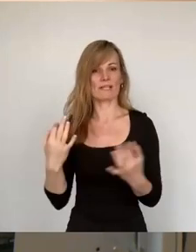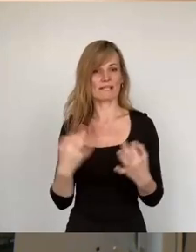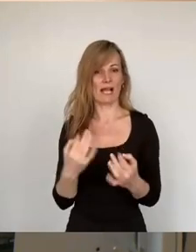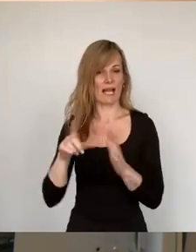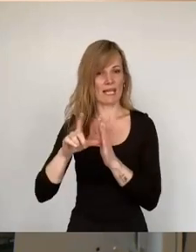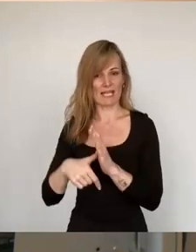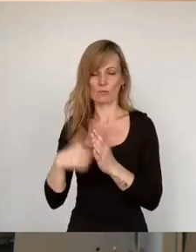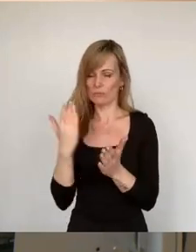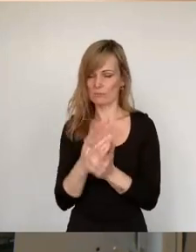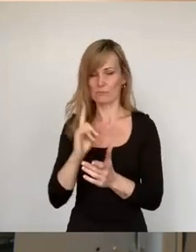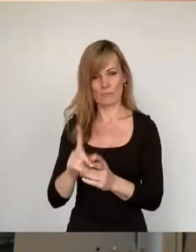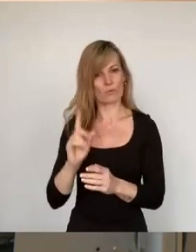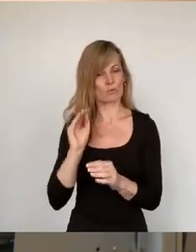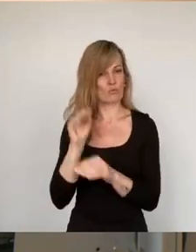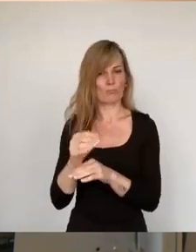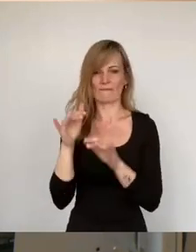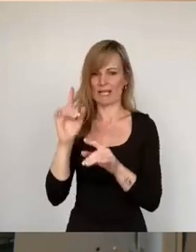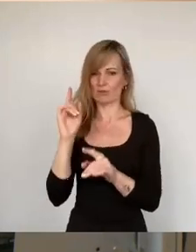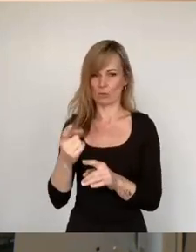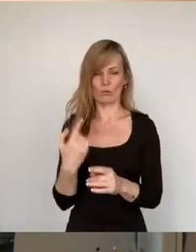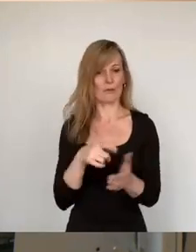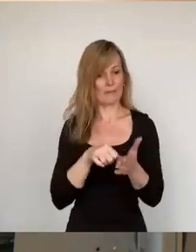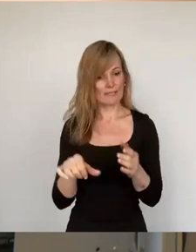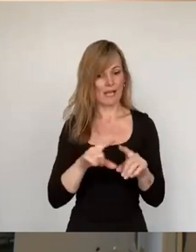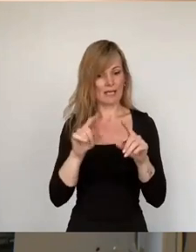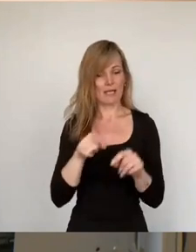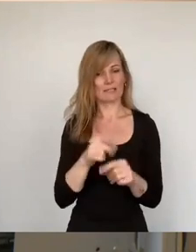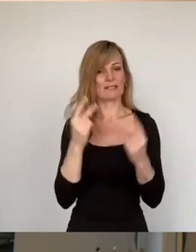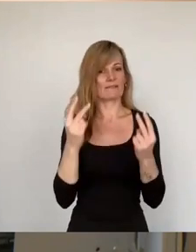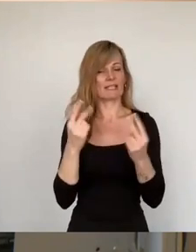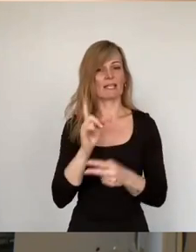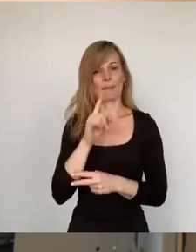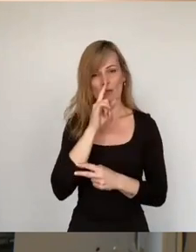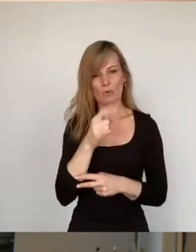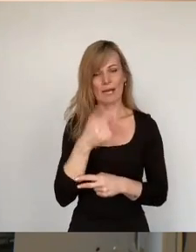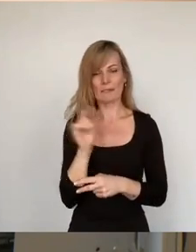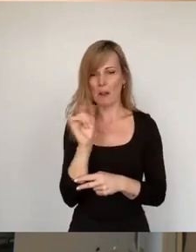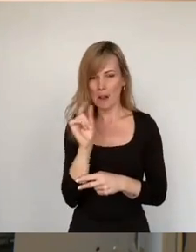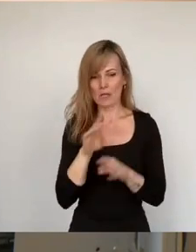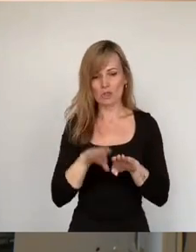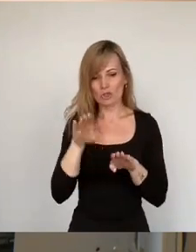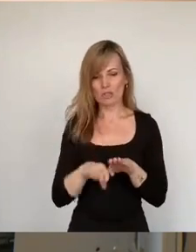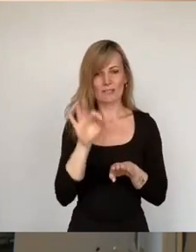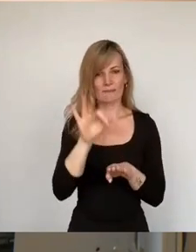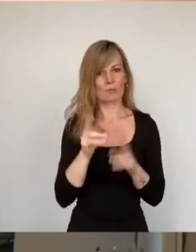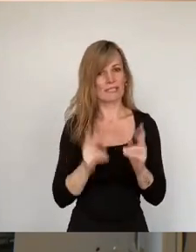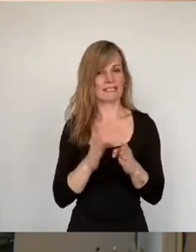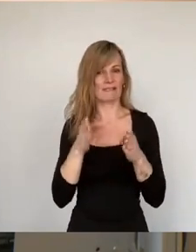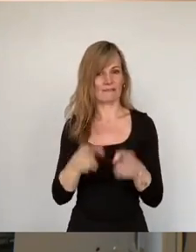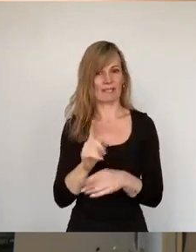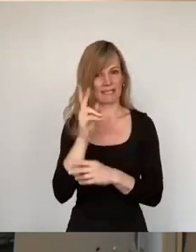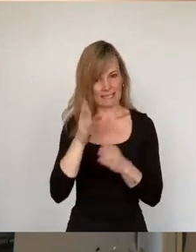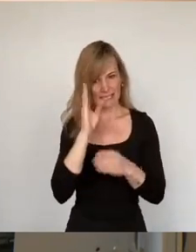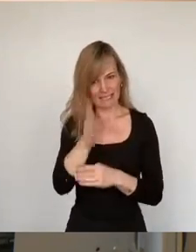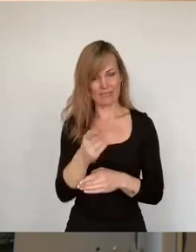überfällig. Und auch die Bezahlkarte ist wichtig. Allerdings ist sie nur ein winzig geiler Schritt auf einem richtigen Weg in die richtige Richtung.